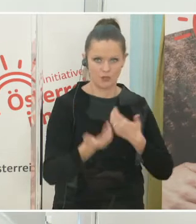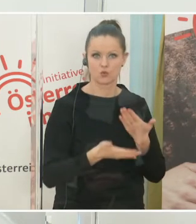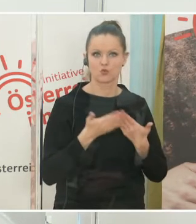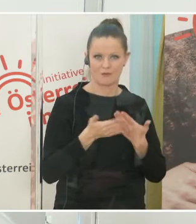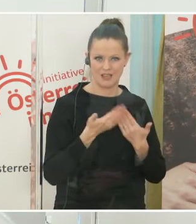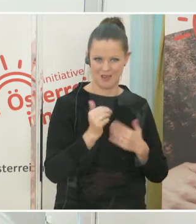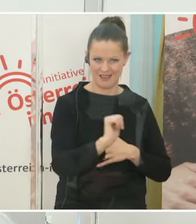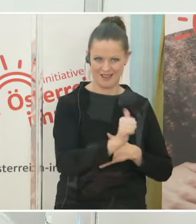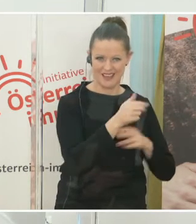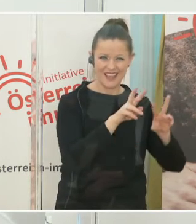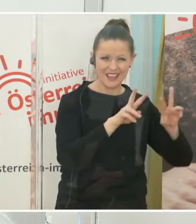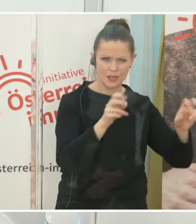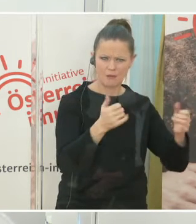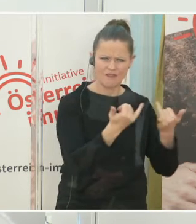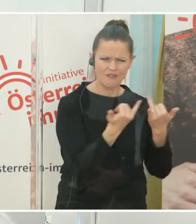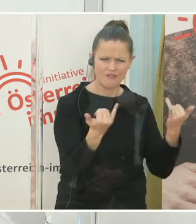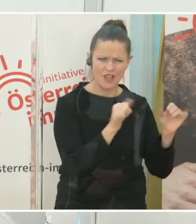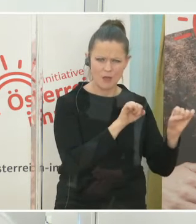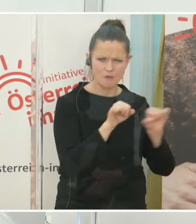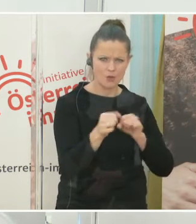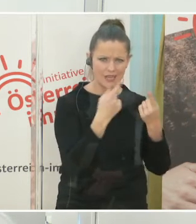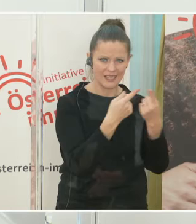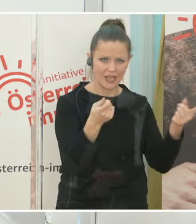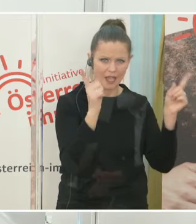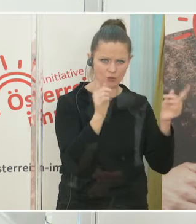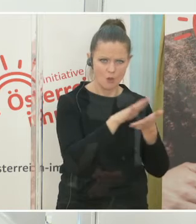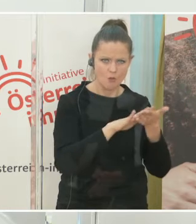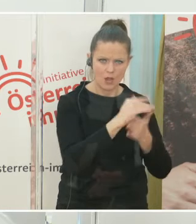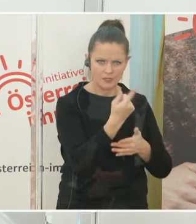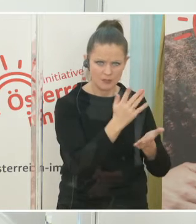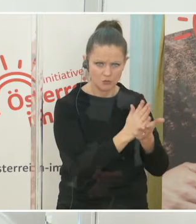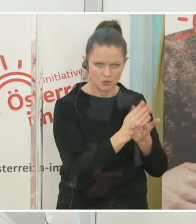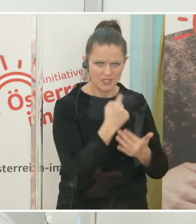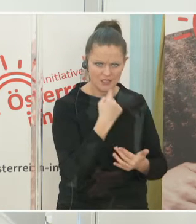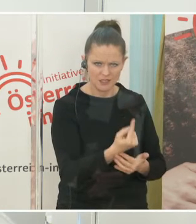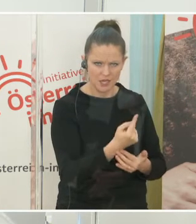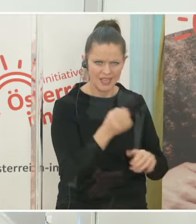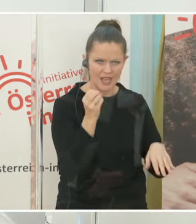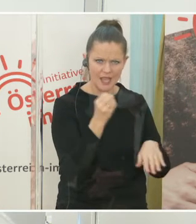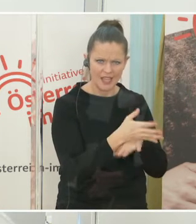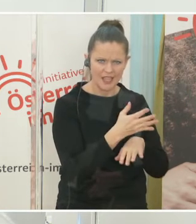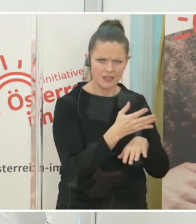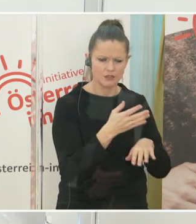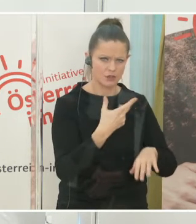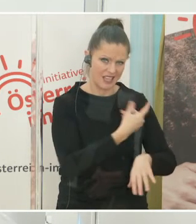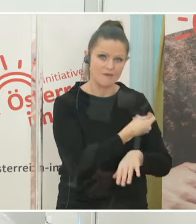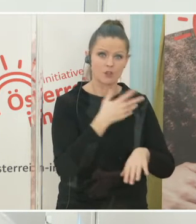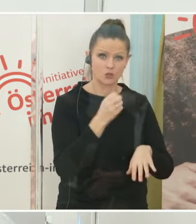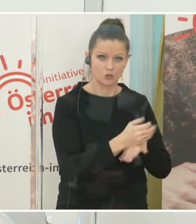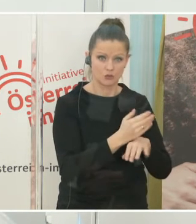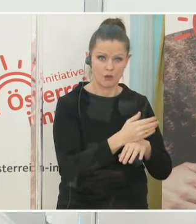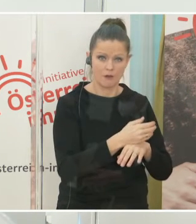Frage, wie konnte es sein, Rektor Müller hat es schon angesprochen, dass Impfstoffe in so kurzer Zeit